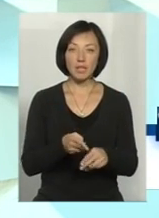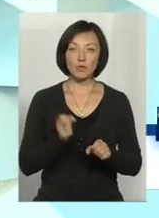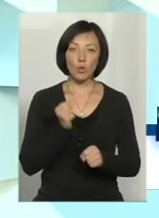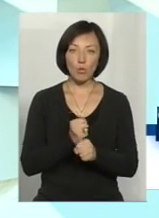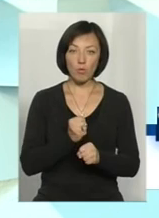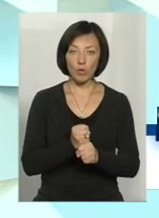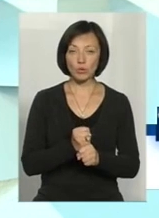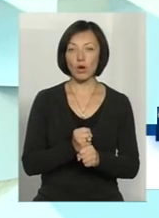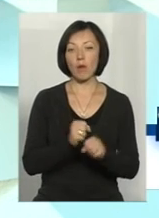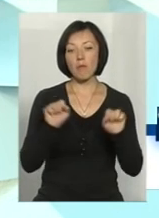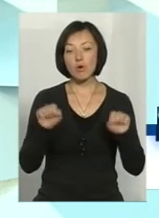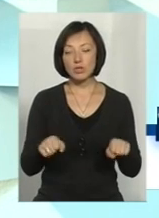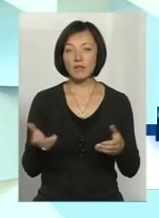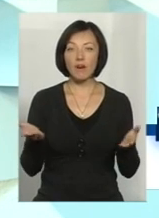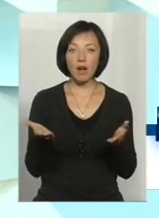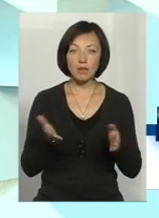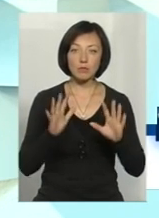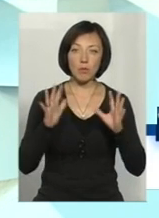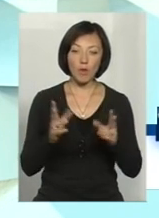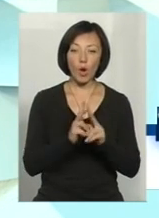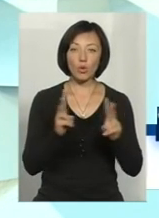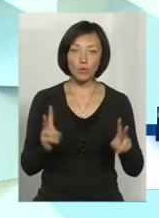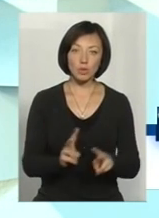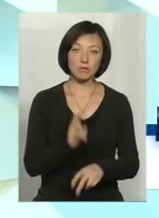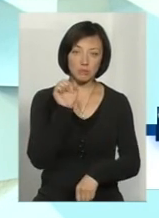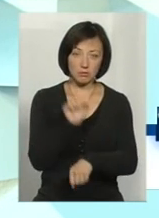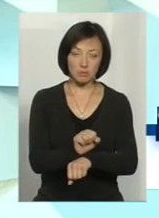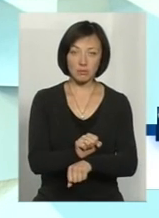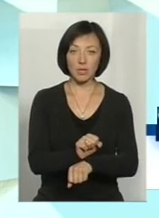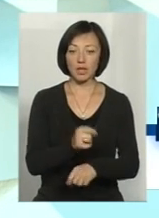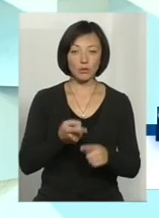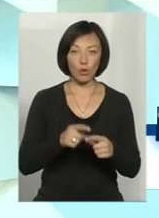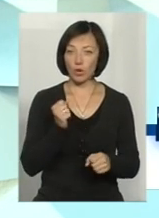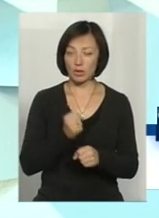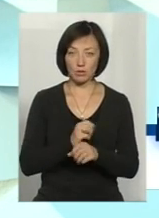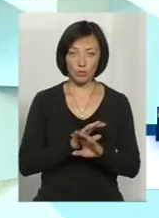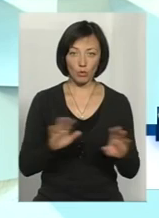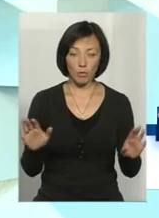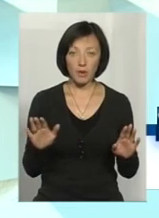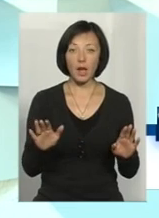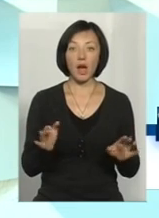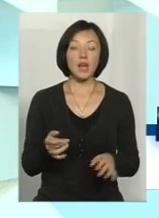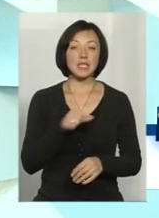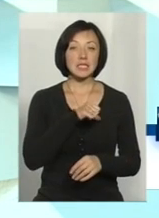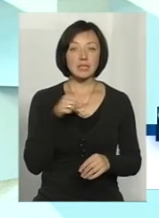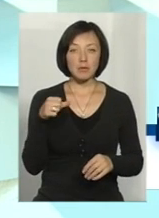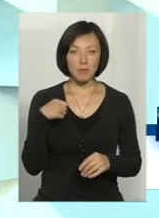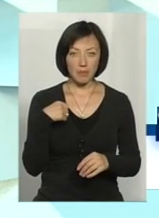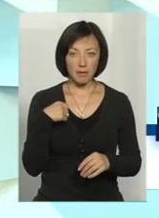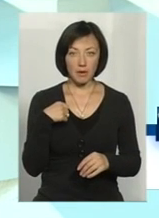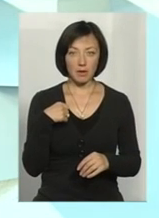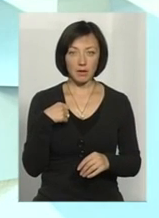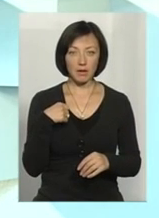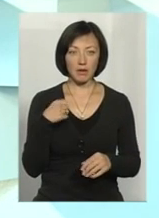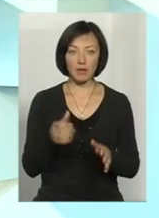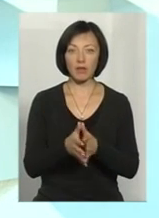проводити, можливо, десь і в якийсь момент хтось із хаменеці, і цього не зробить. Адже, сама досить